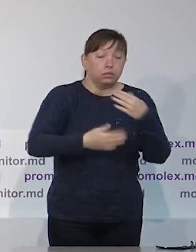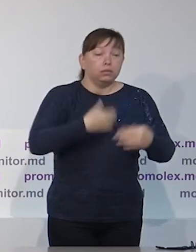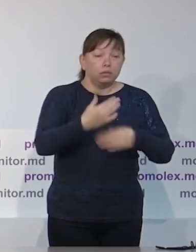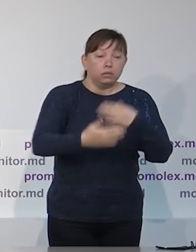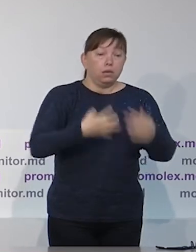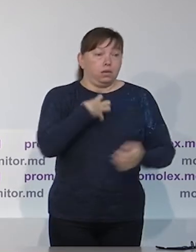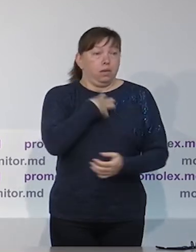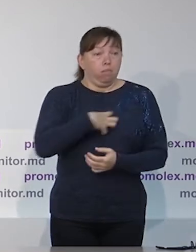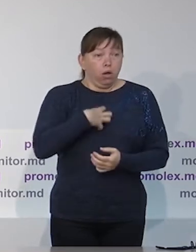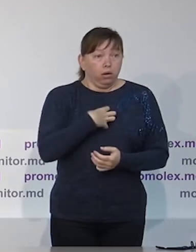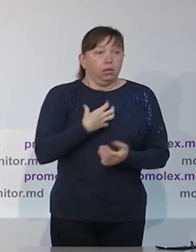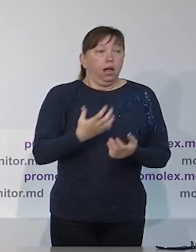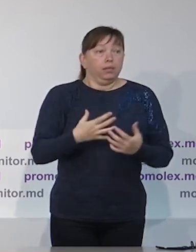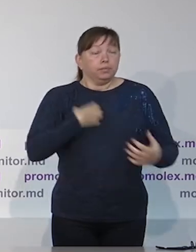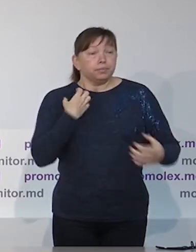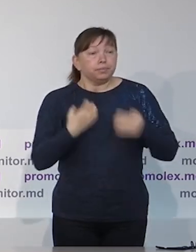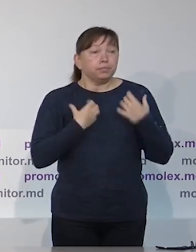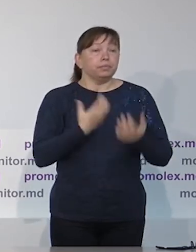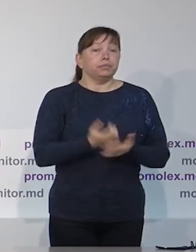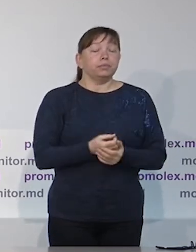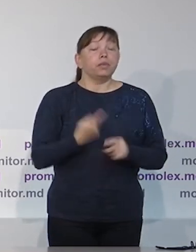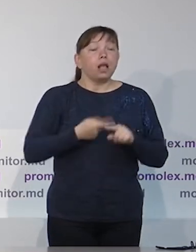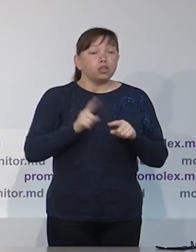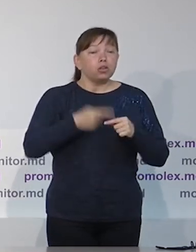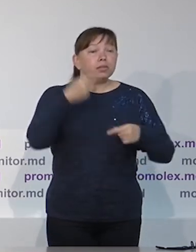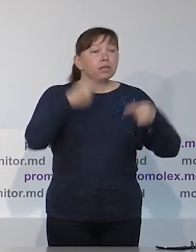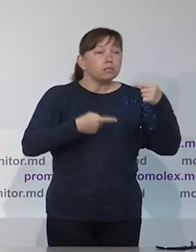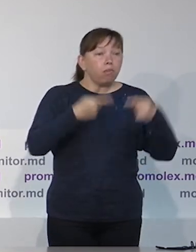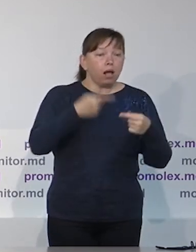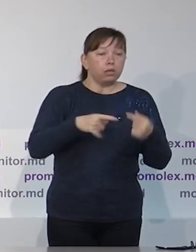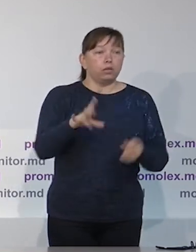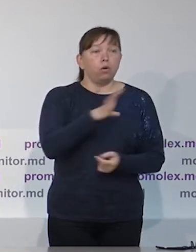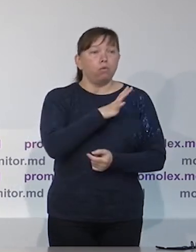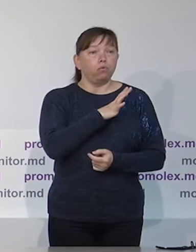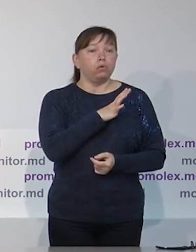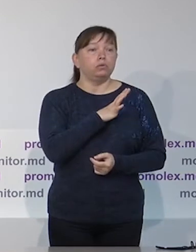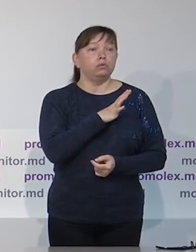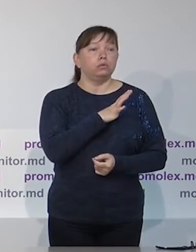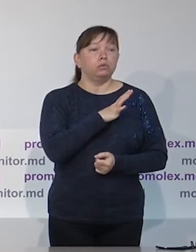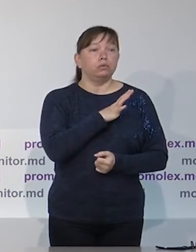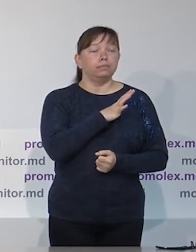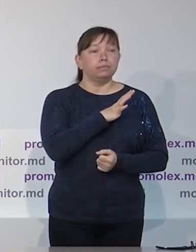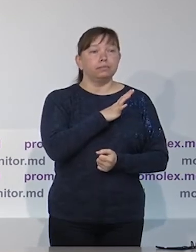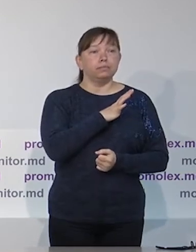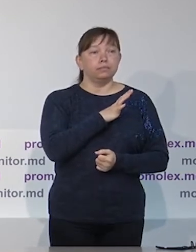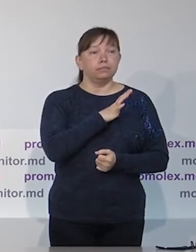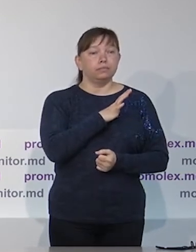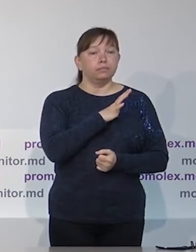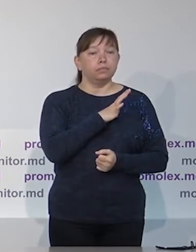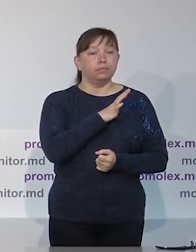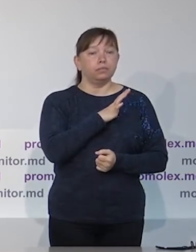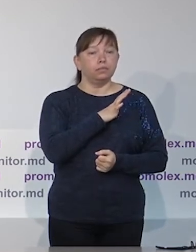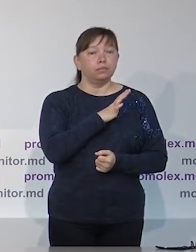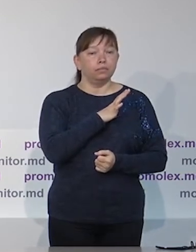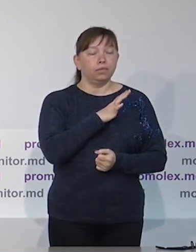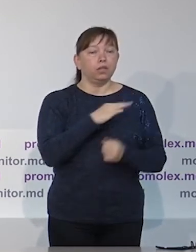Я уже сказал только что о решении Конституционного суда в этом смысле, конечно,